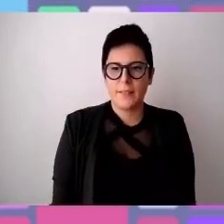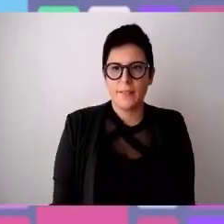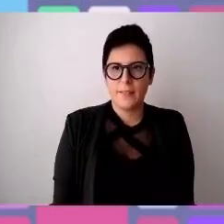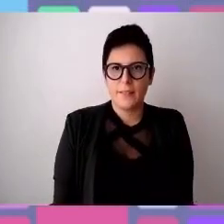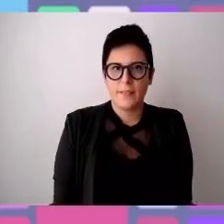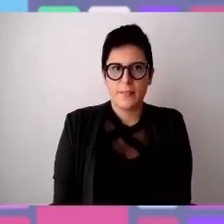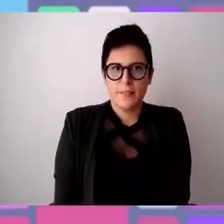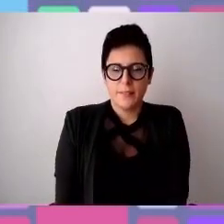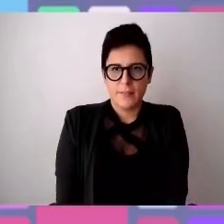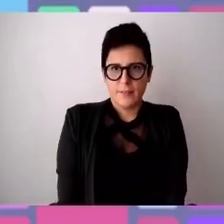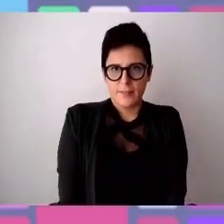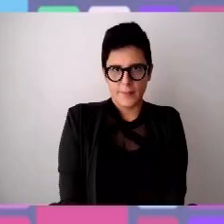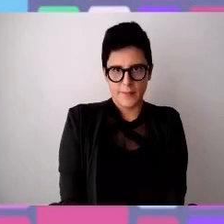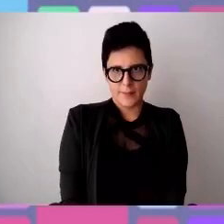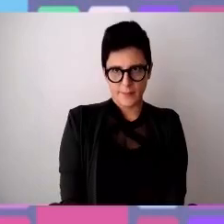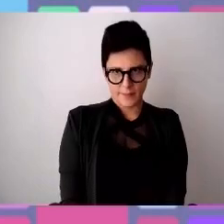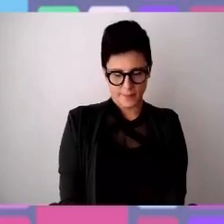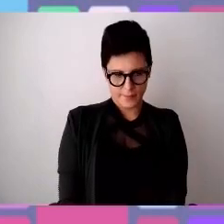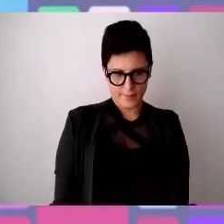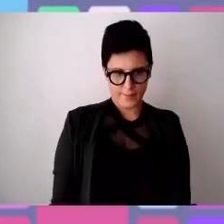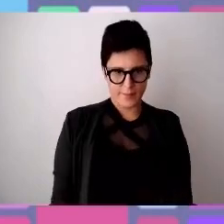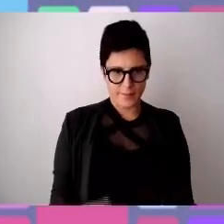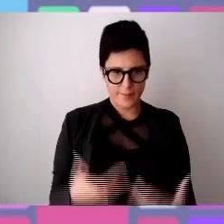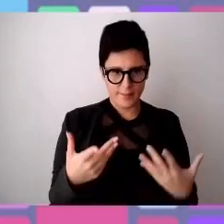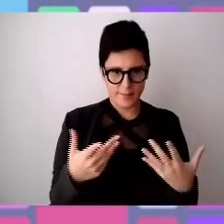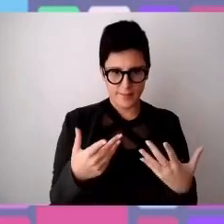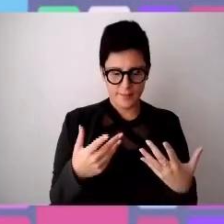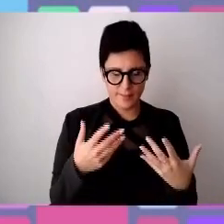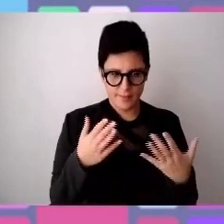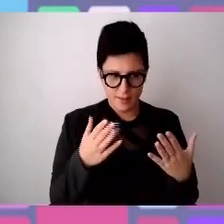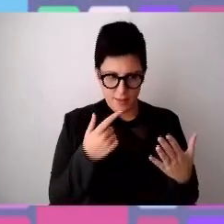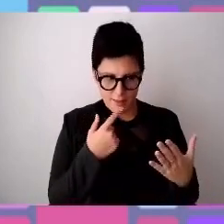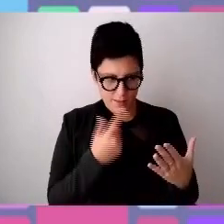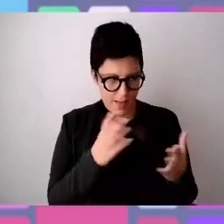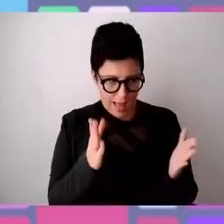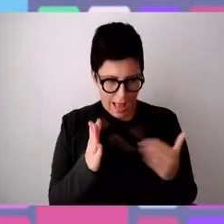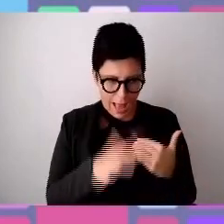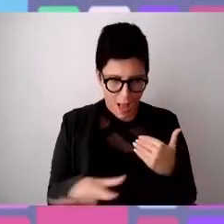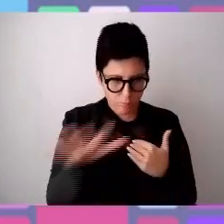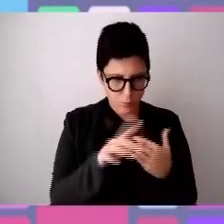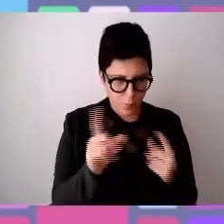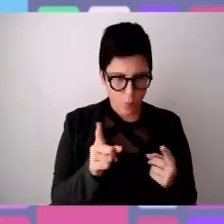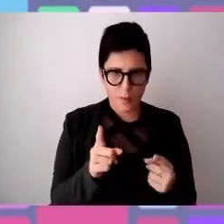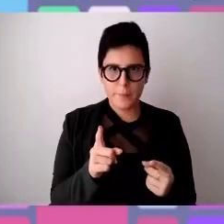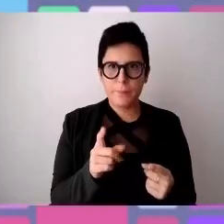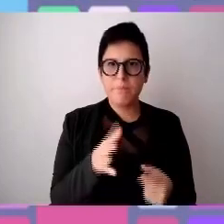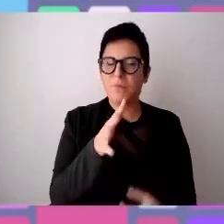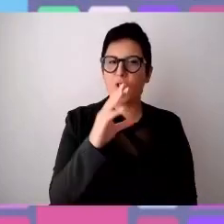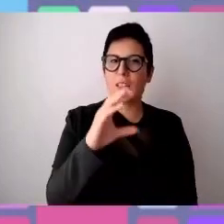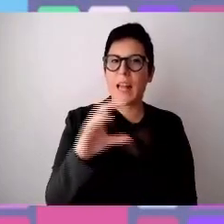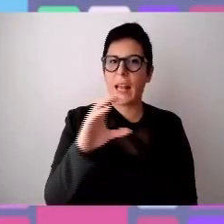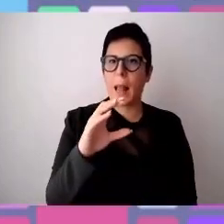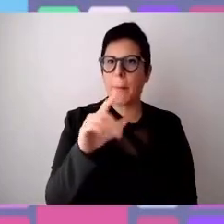e cioè in quale è comparto la domanda è così credo che sia probabilmente qui Clemente ci potrebbe dare uno